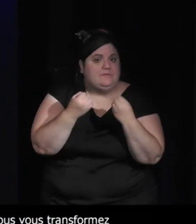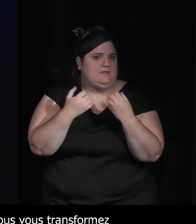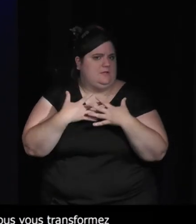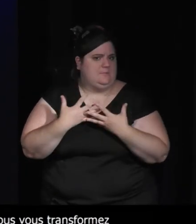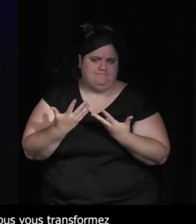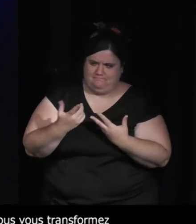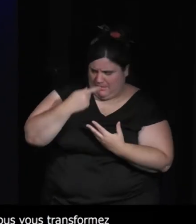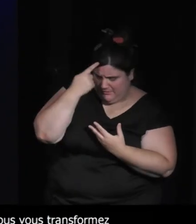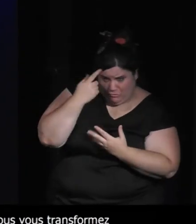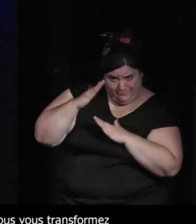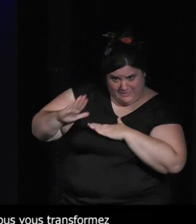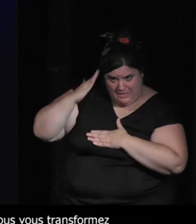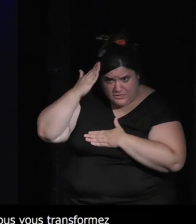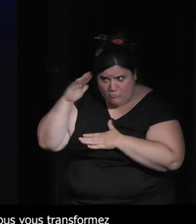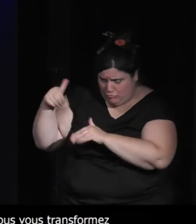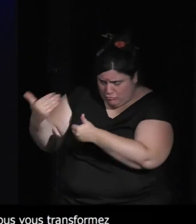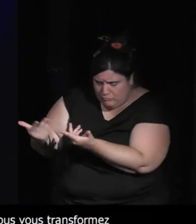animaux mais ce sont des vecteurs de compréhension